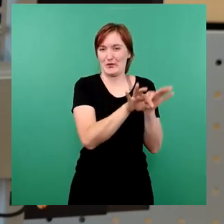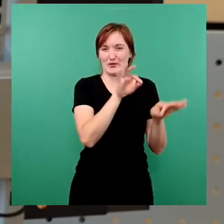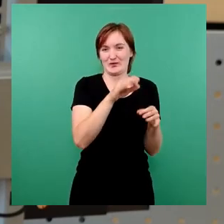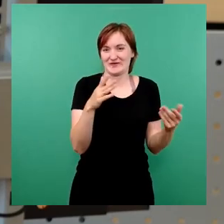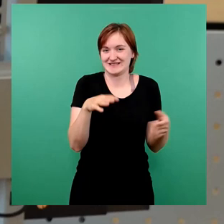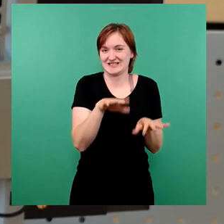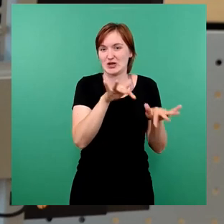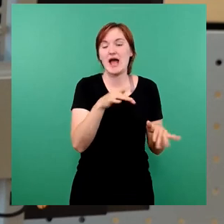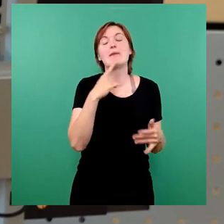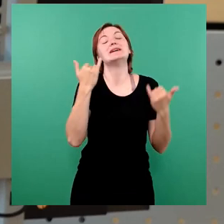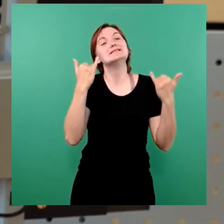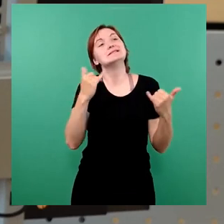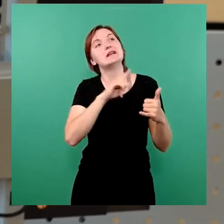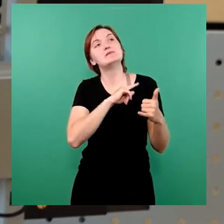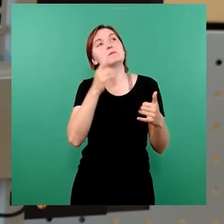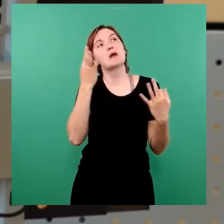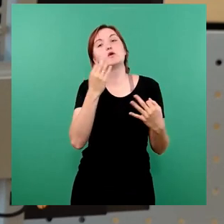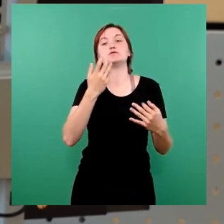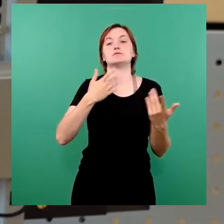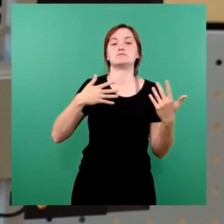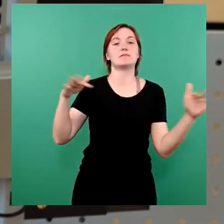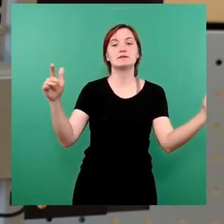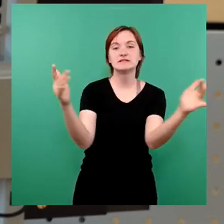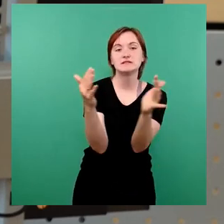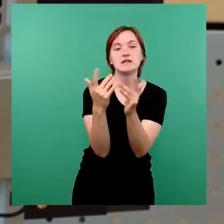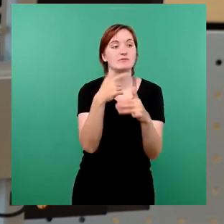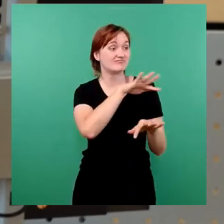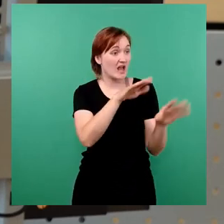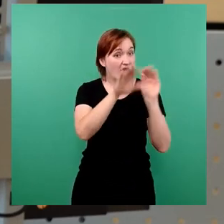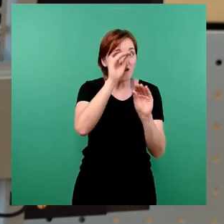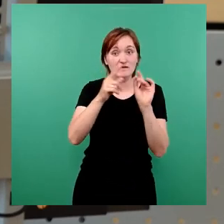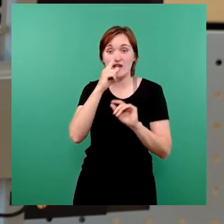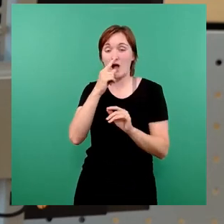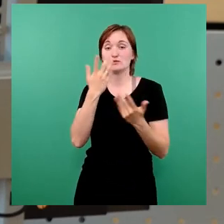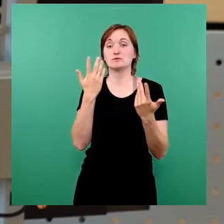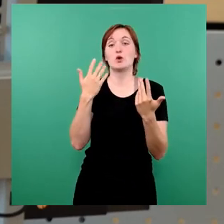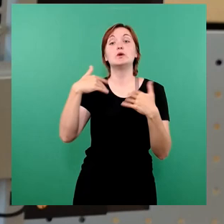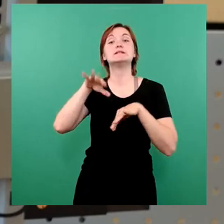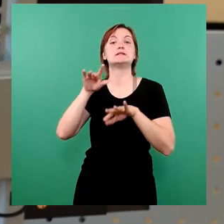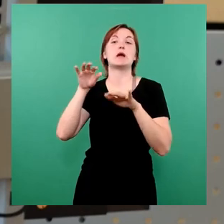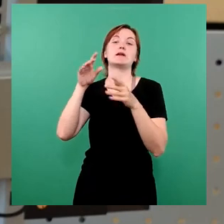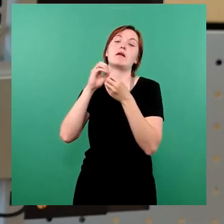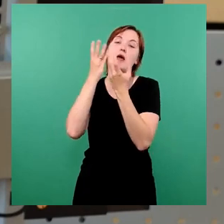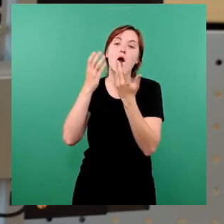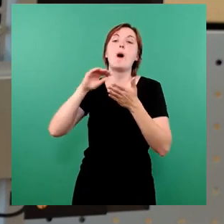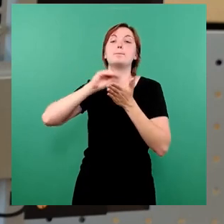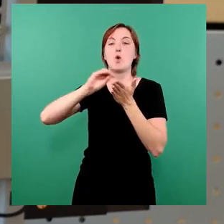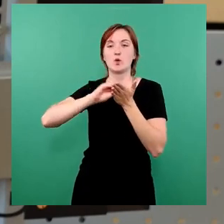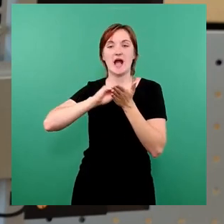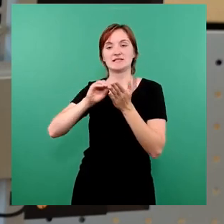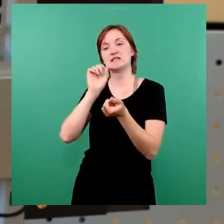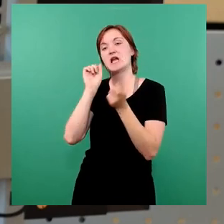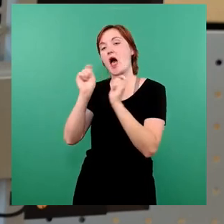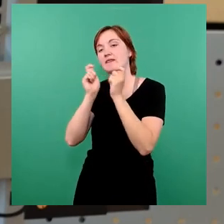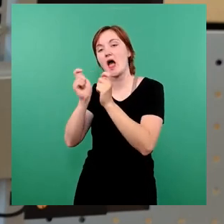und möglichen Handlungsoptionen beziehungsweise Bürokratieentschlackungen vorlegt, auf das die Feste wieder im alten